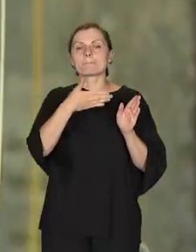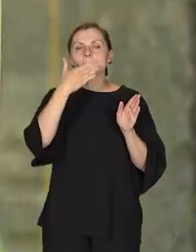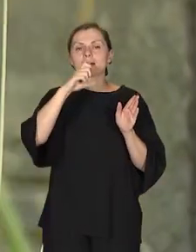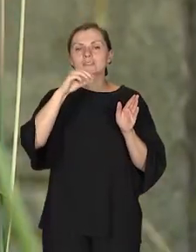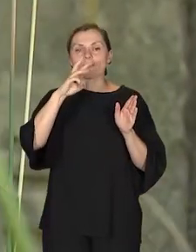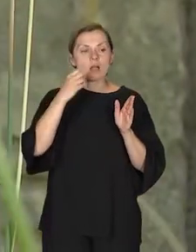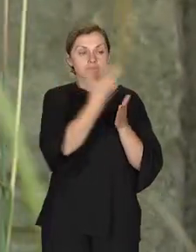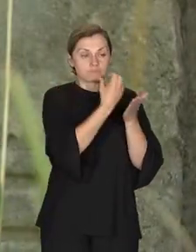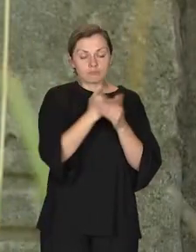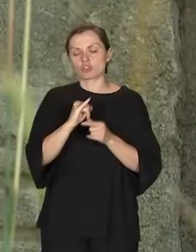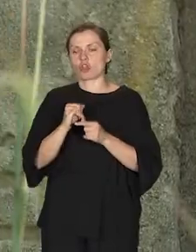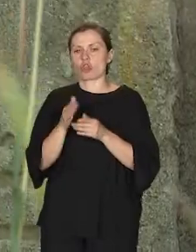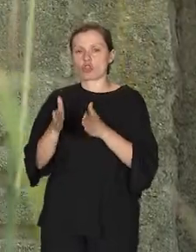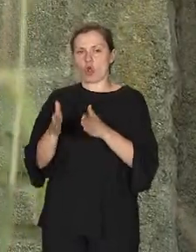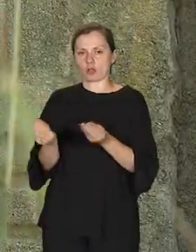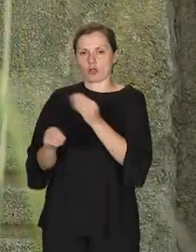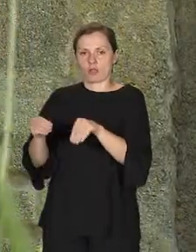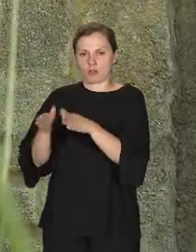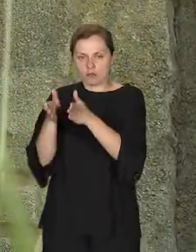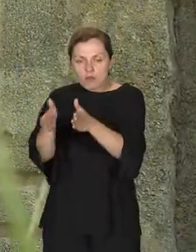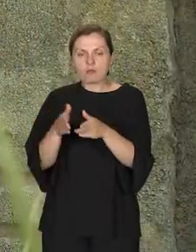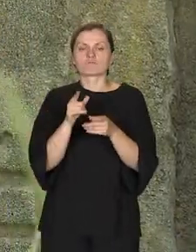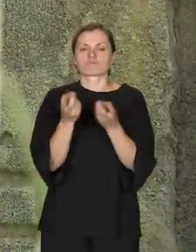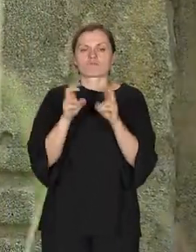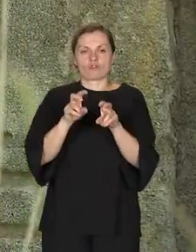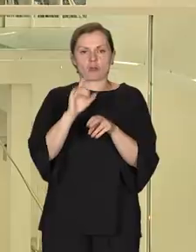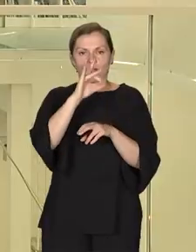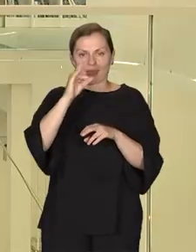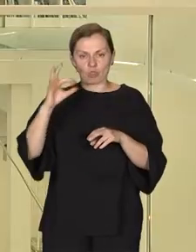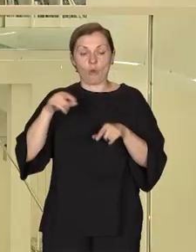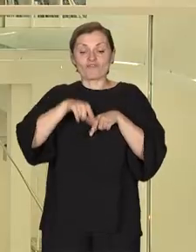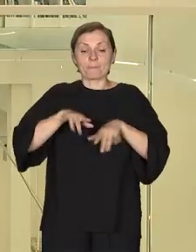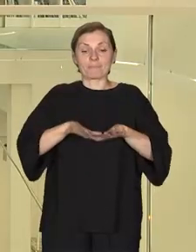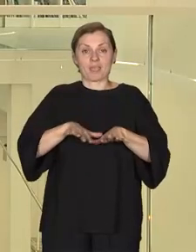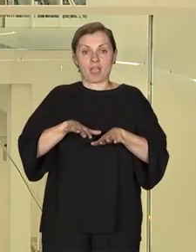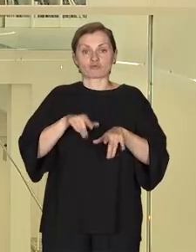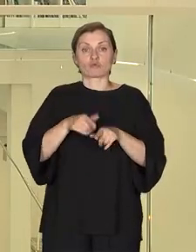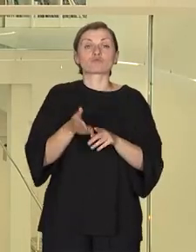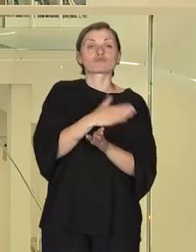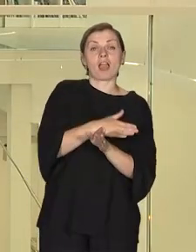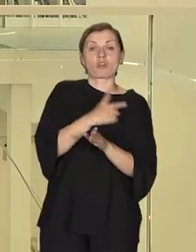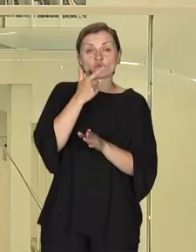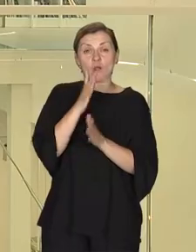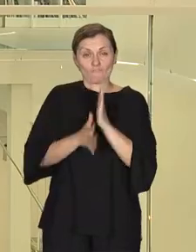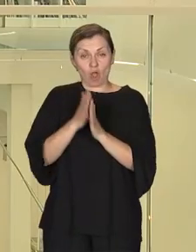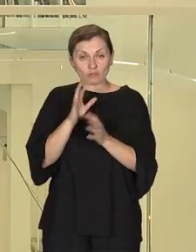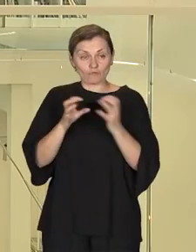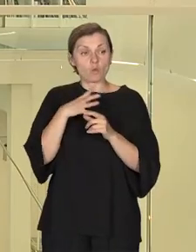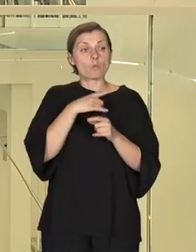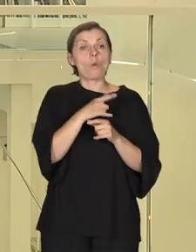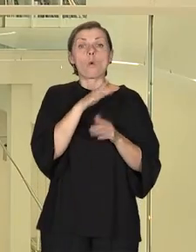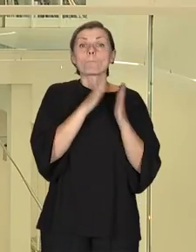układano drogę. Stworzono getto i tutaj w tym miejscu, w którym się przed II wojną światową modlili Żydzi,